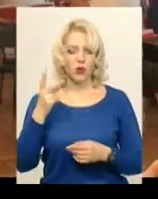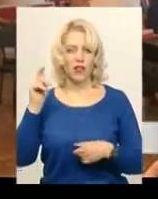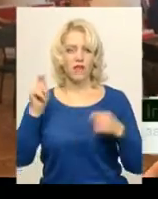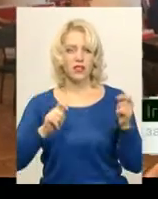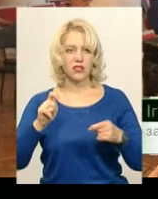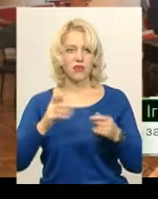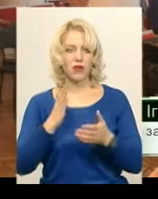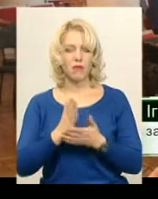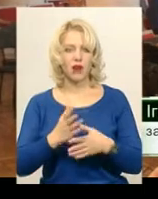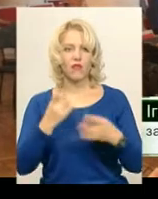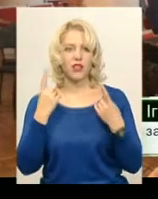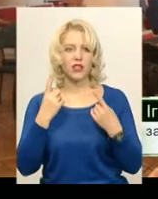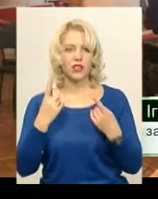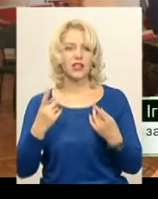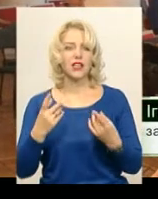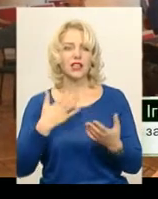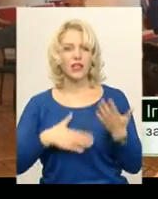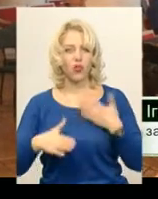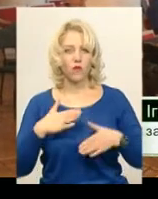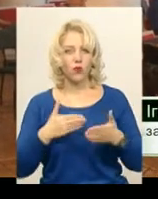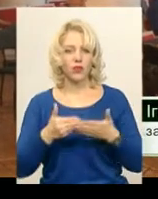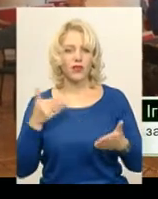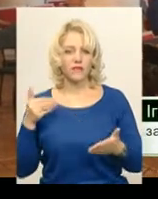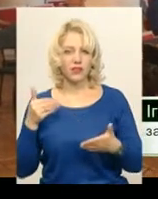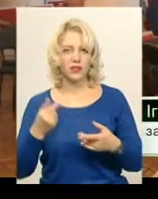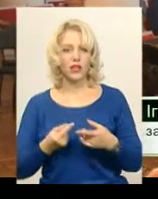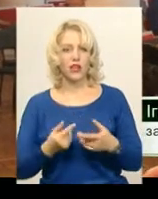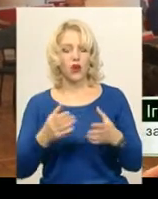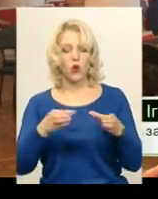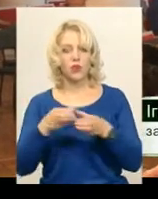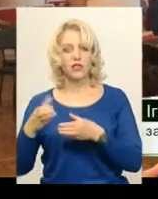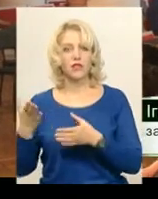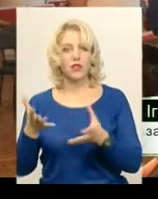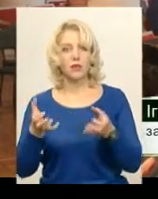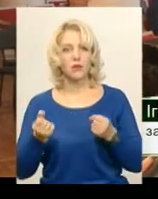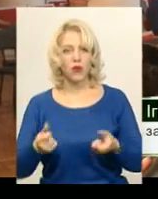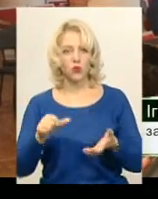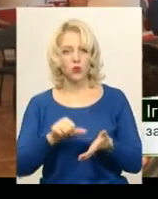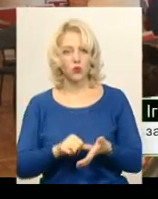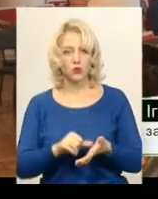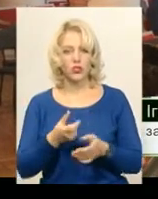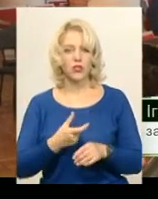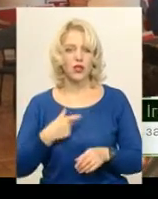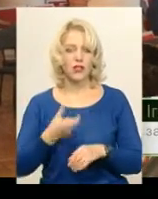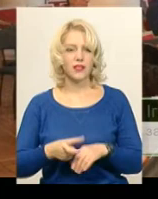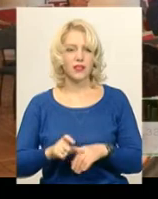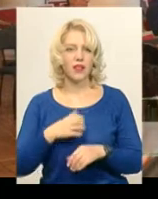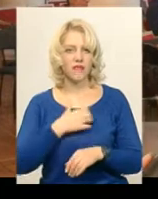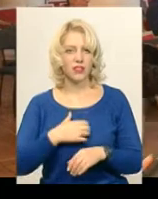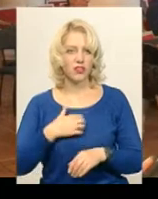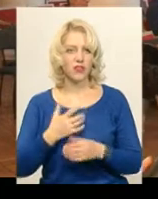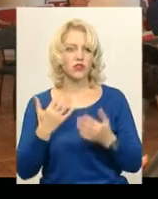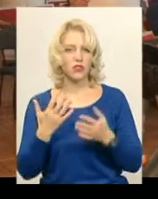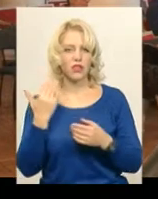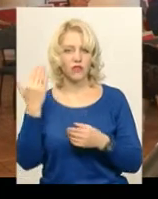велику порцію задоволення від колективів, які приймають участь. напевно, найважливіше, оскільки вони